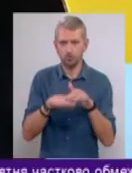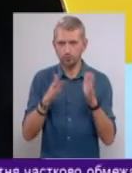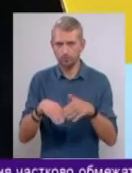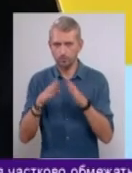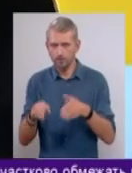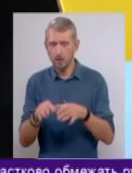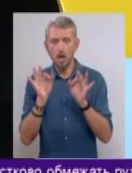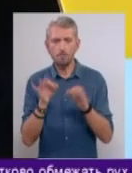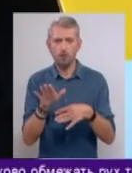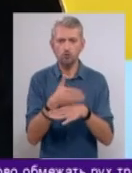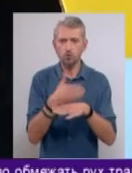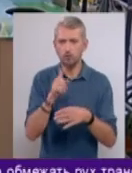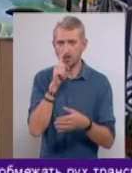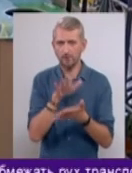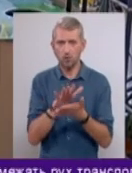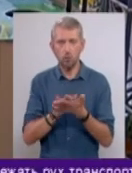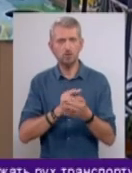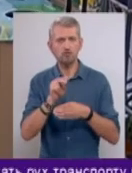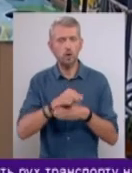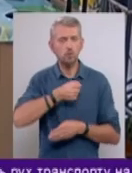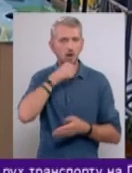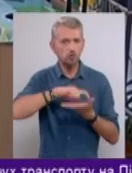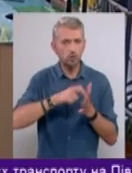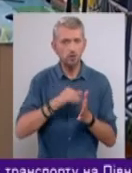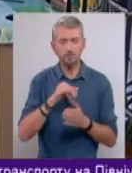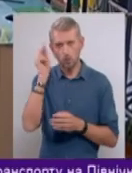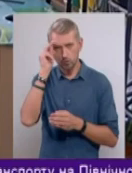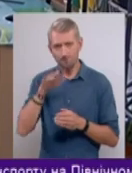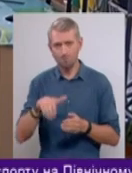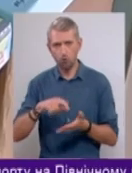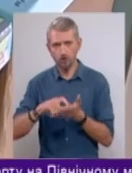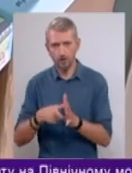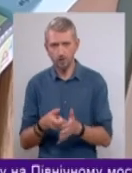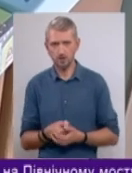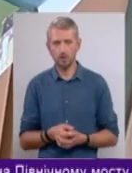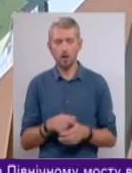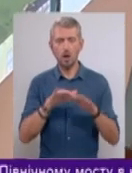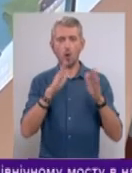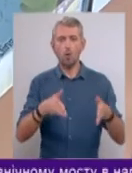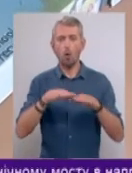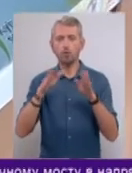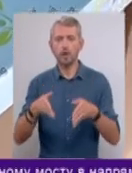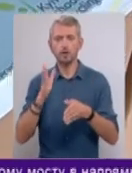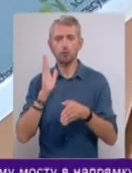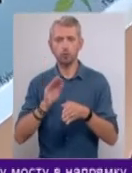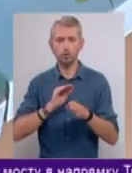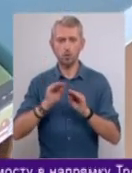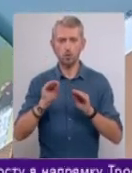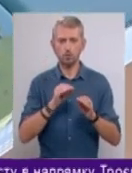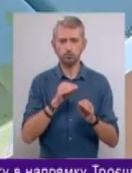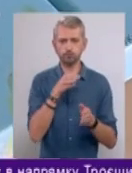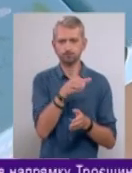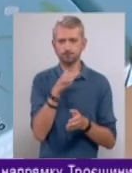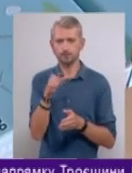Правильно сортувати відходи навчають як старшокласників, так і учнів молодших класів. Контейнери будуть розміщені у трьох